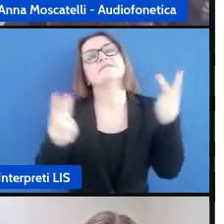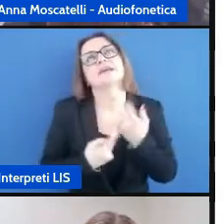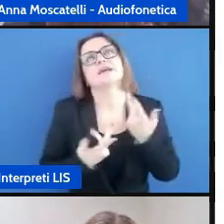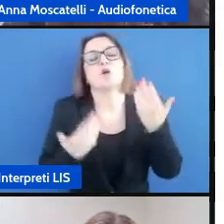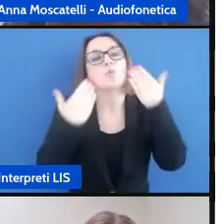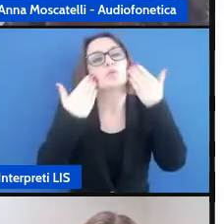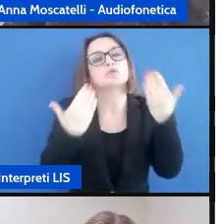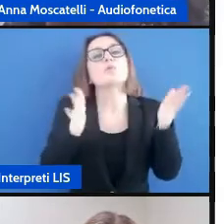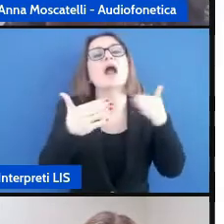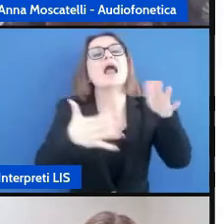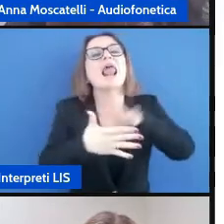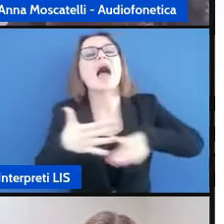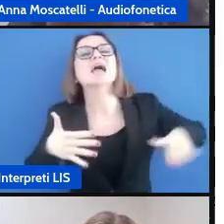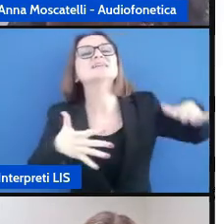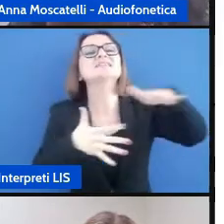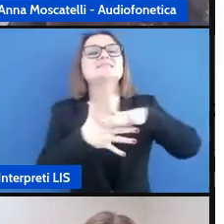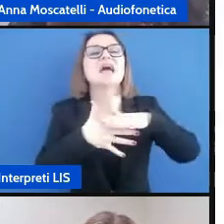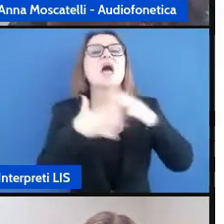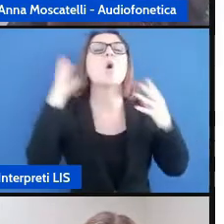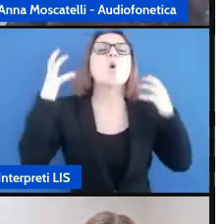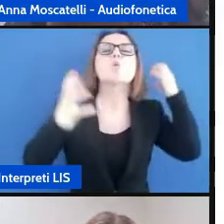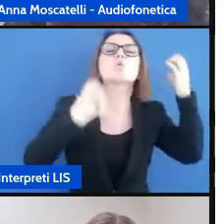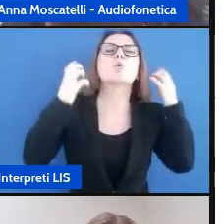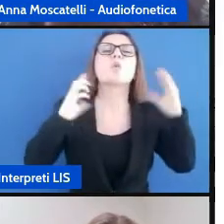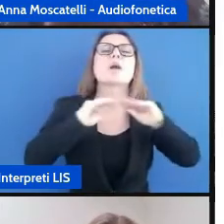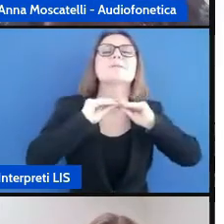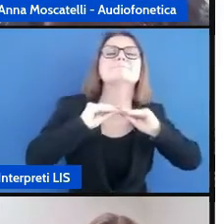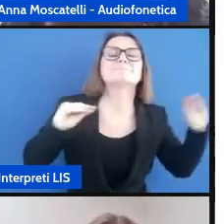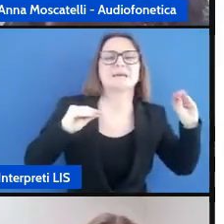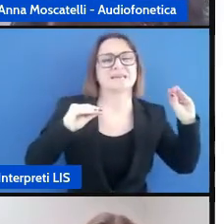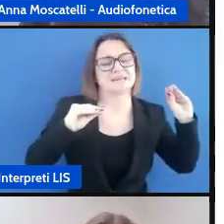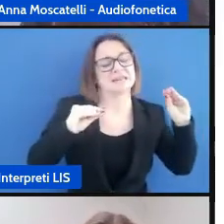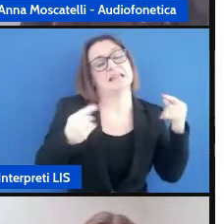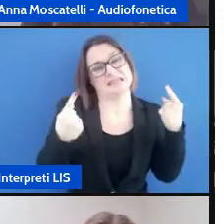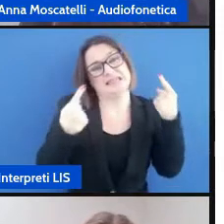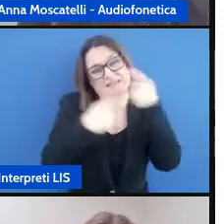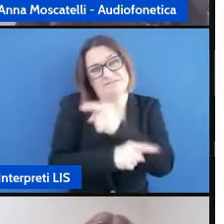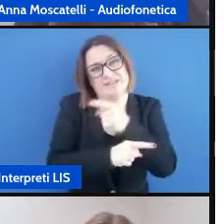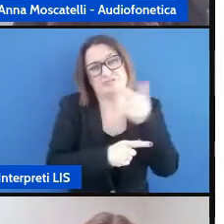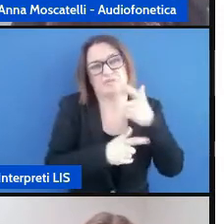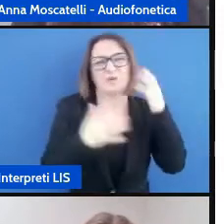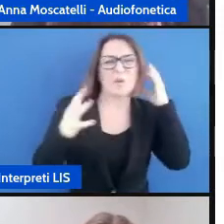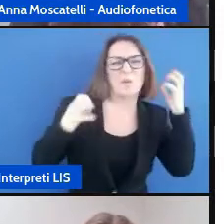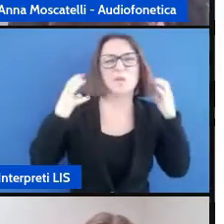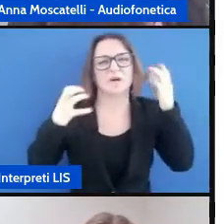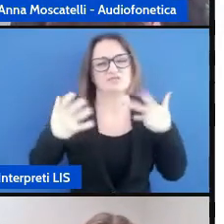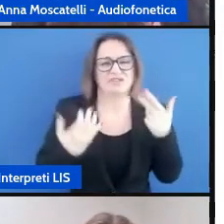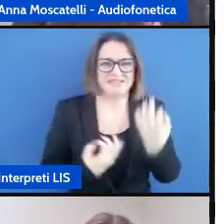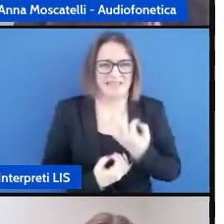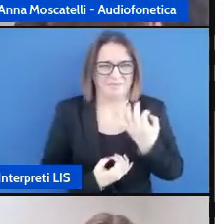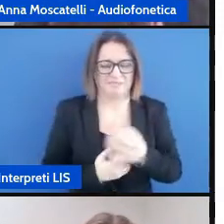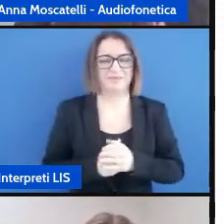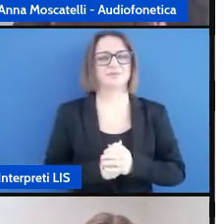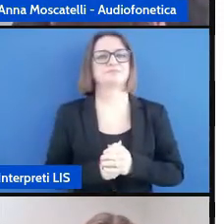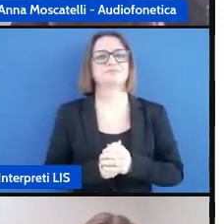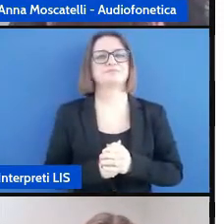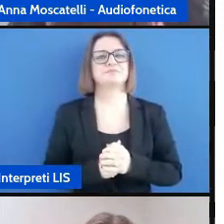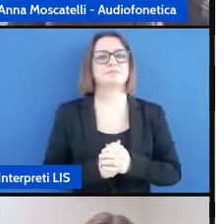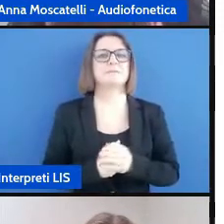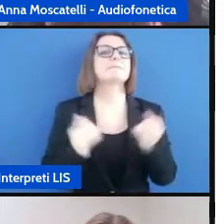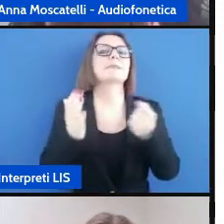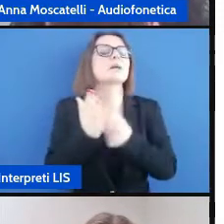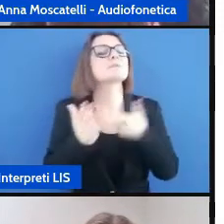ambiente classe questo è l'elemento forse più difficile da mettere in atto l'importante è anche